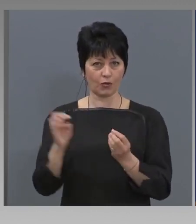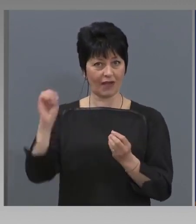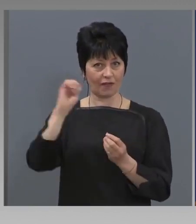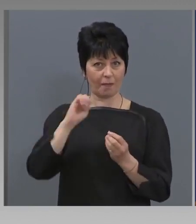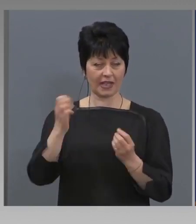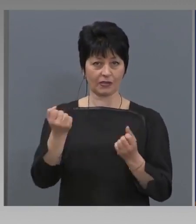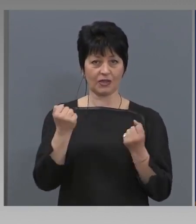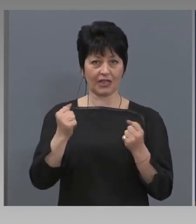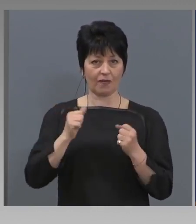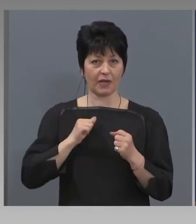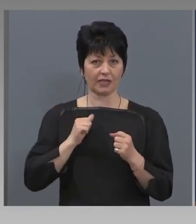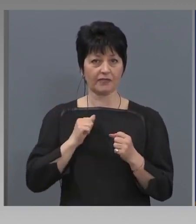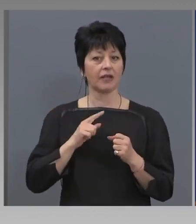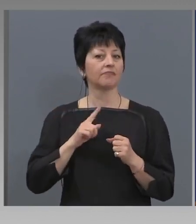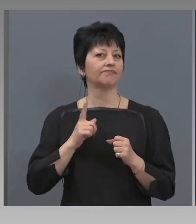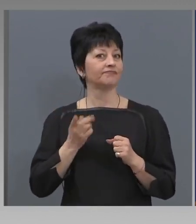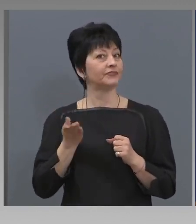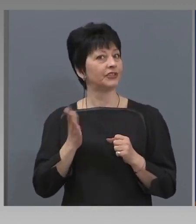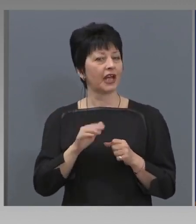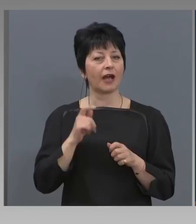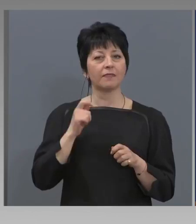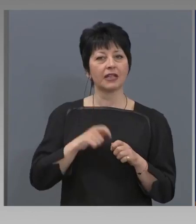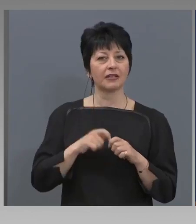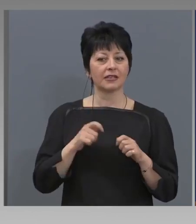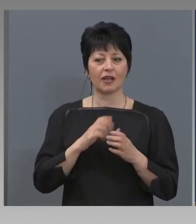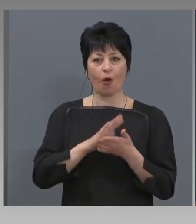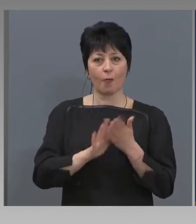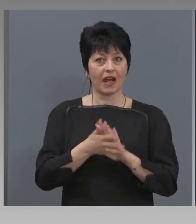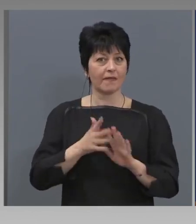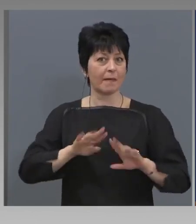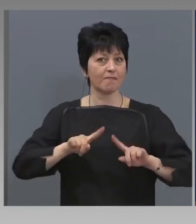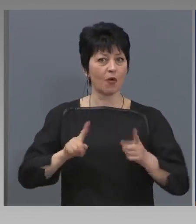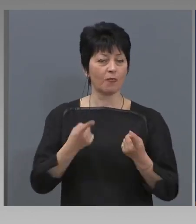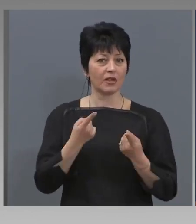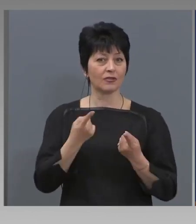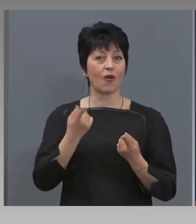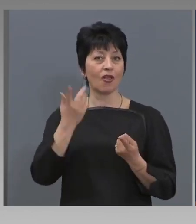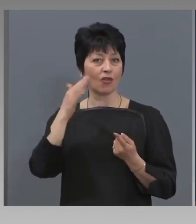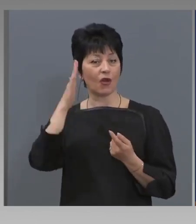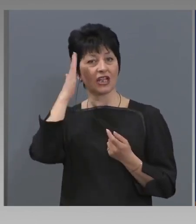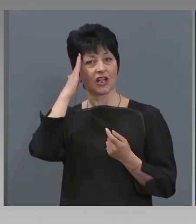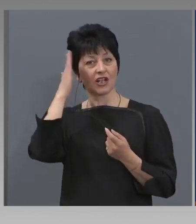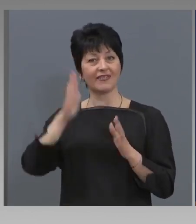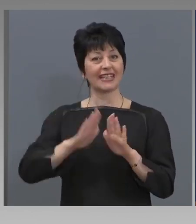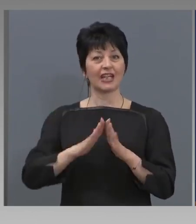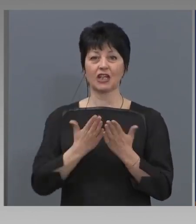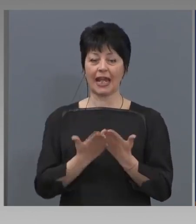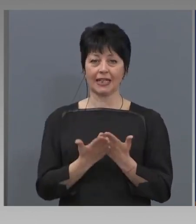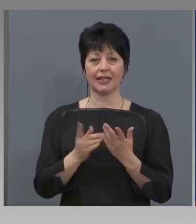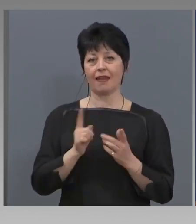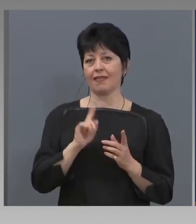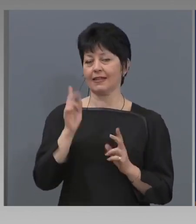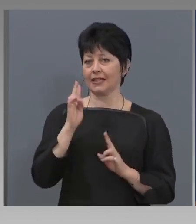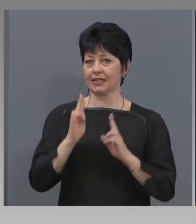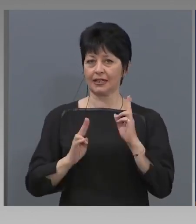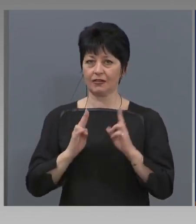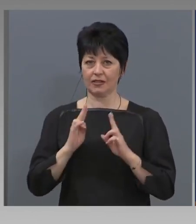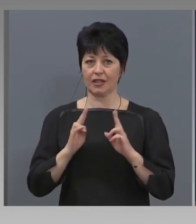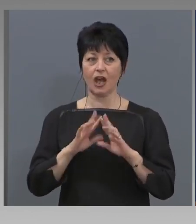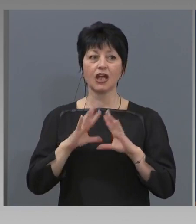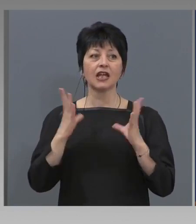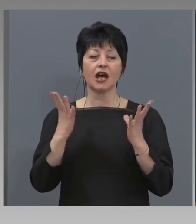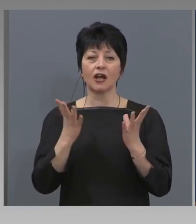щеяхме да се справим много по-бързо. Само, че държавите членки не се съгласиха. говорили сме за обща европейска отбрана.